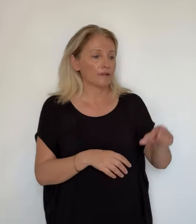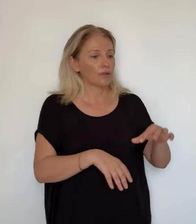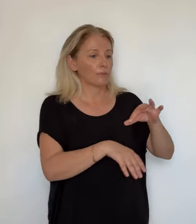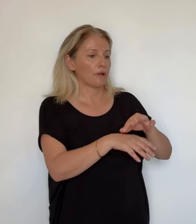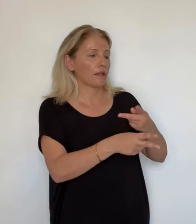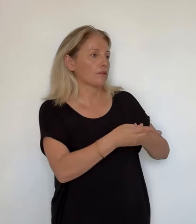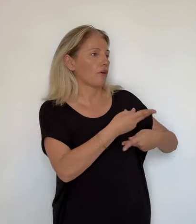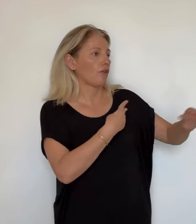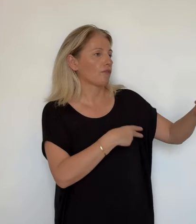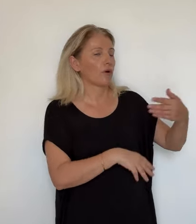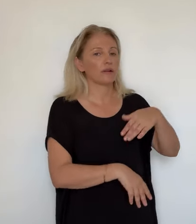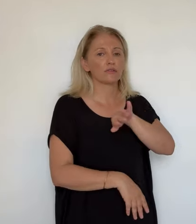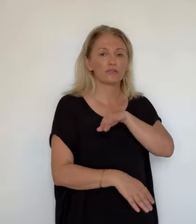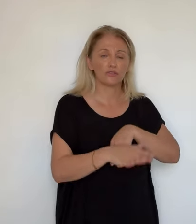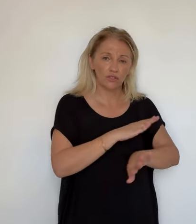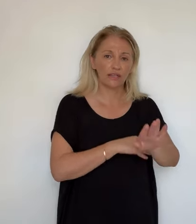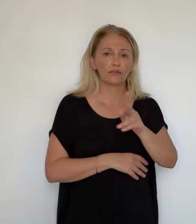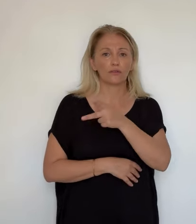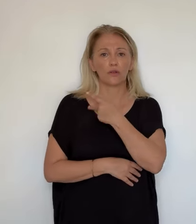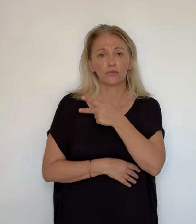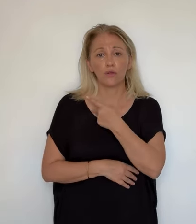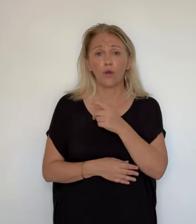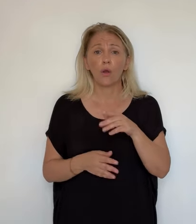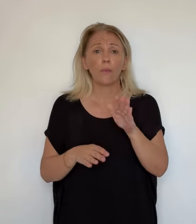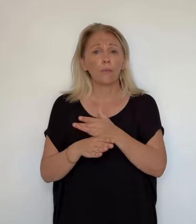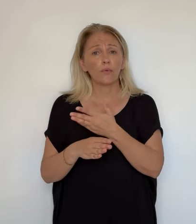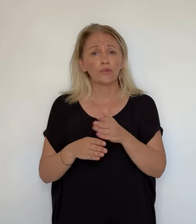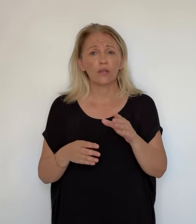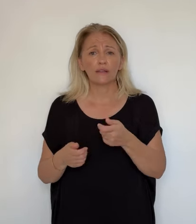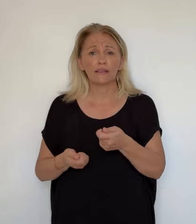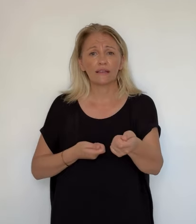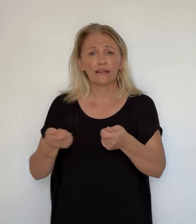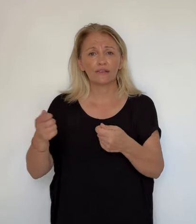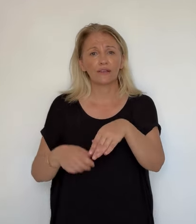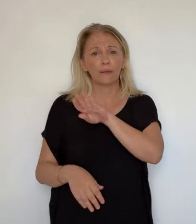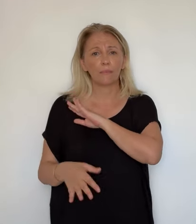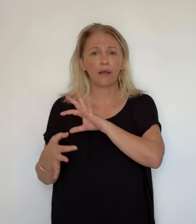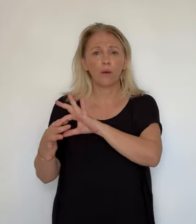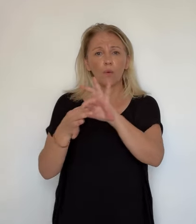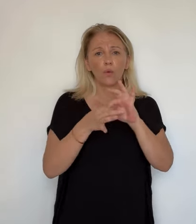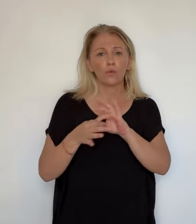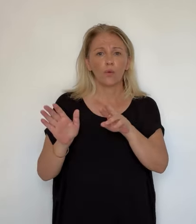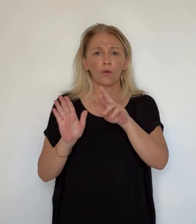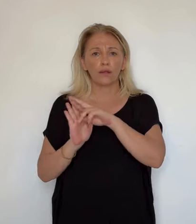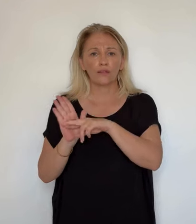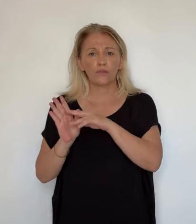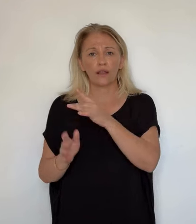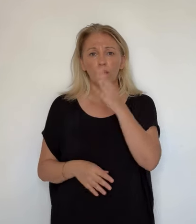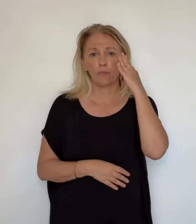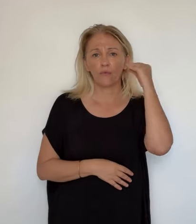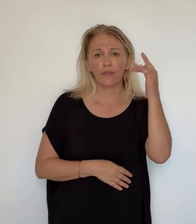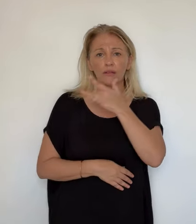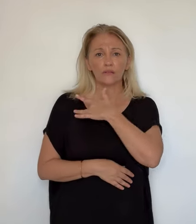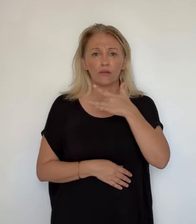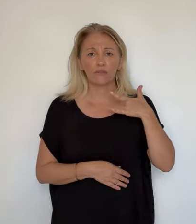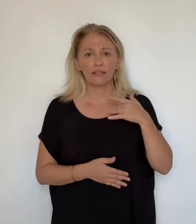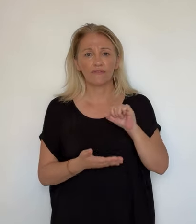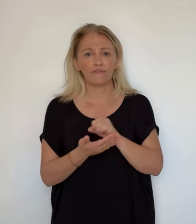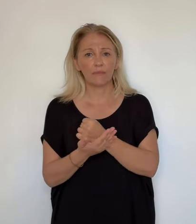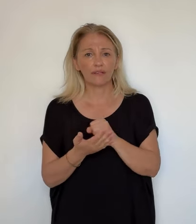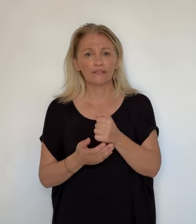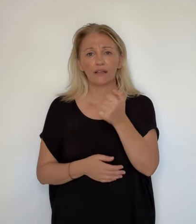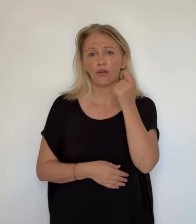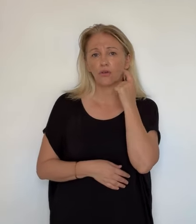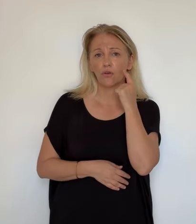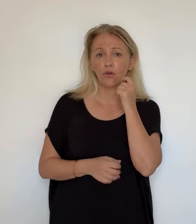on a un organigramme pour voir la pathologie et si vraiment ça ne rentre pas dans les cases, je dirais, on renvoie chez le